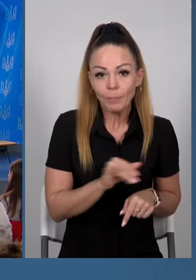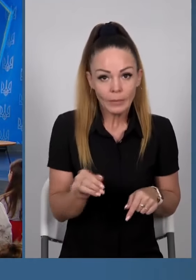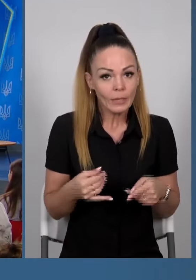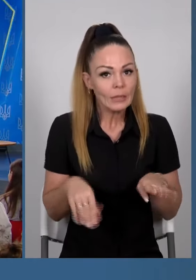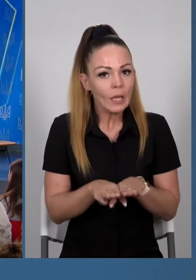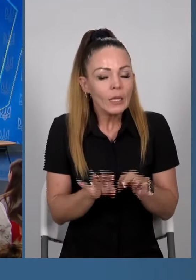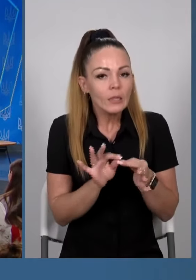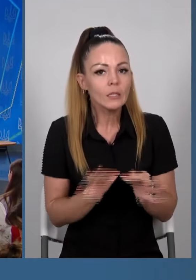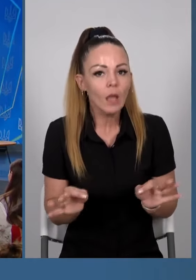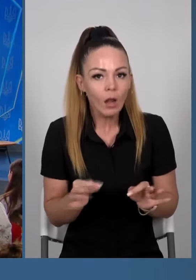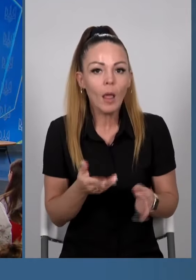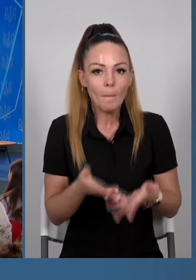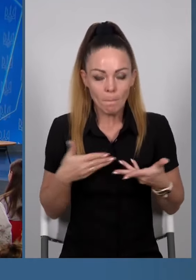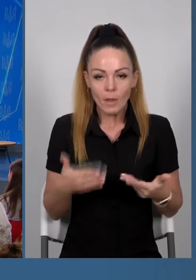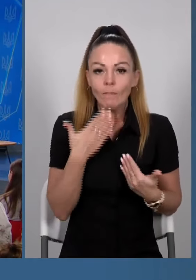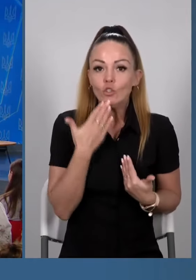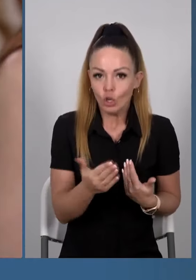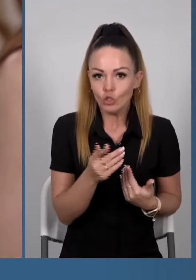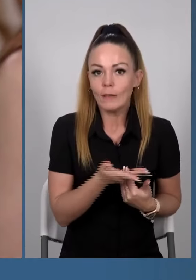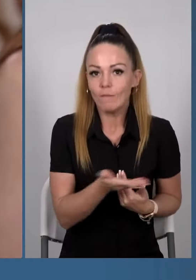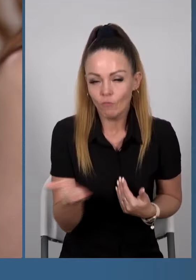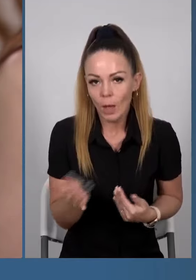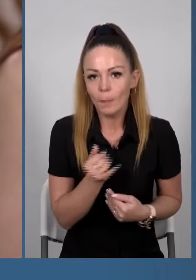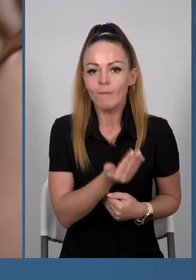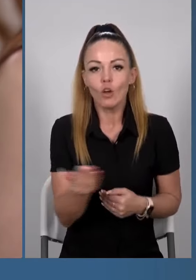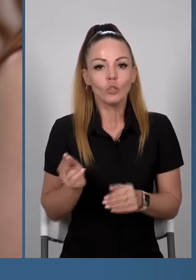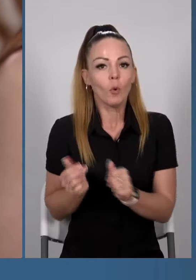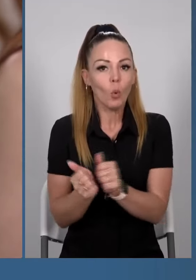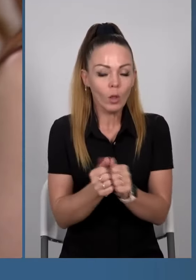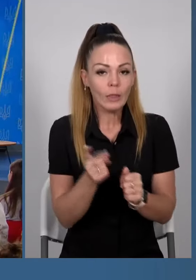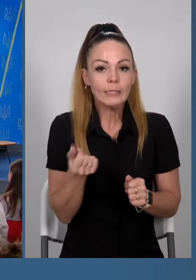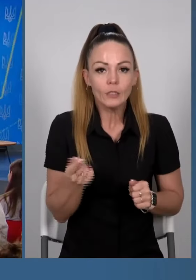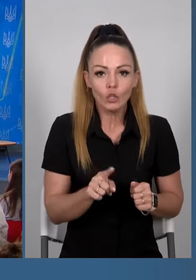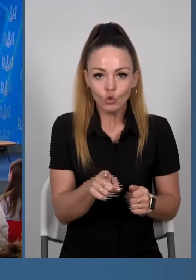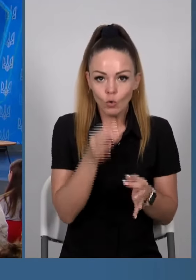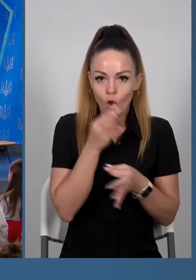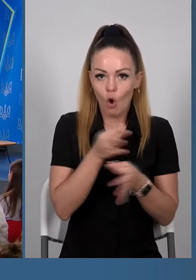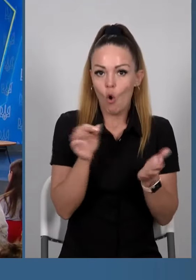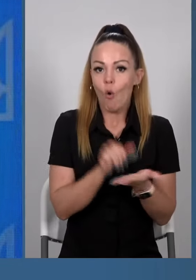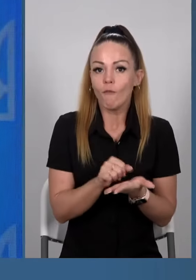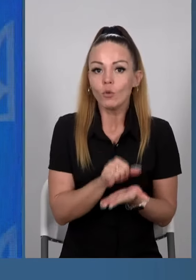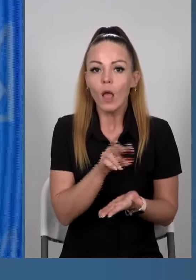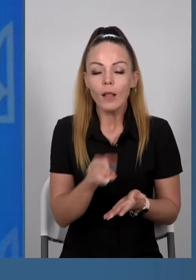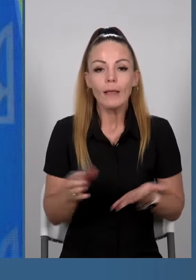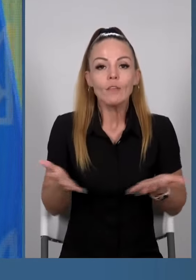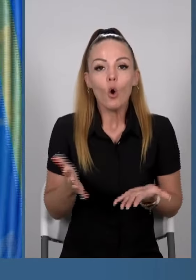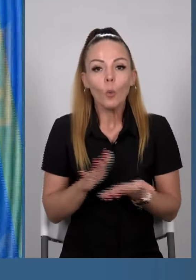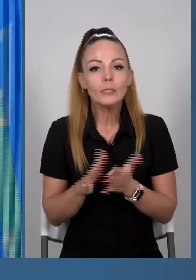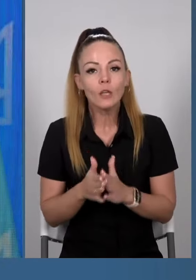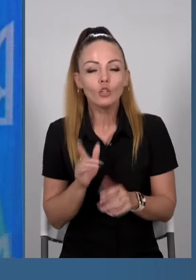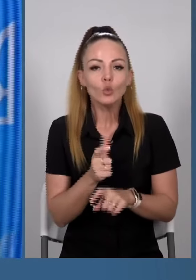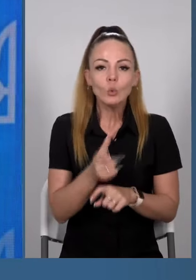Такі деталі ми якраз і вдячні за це вам, і вашим колегам за те, що ви це говорите. Але в якому стані дуже